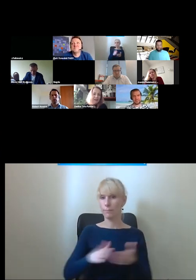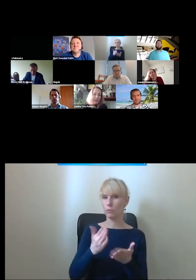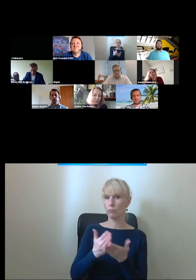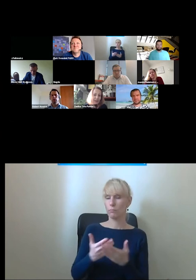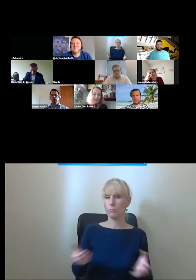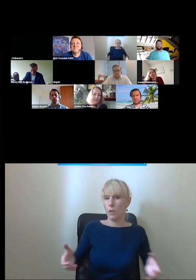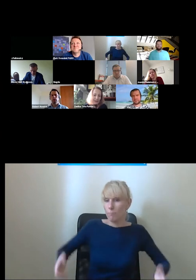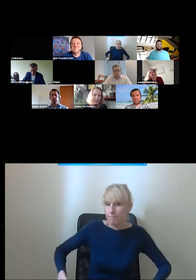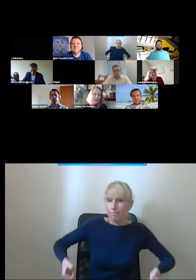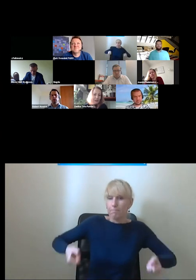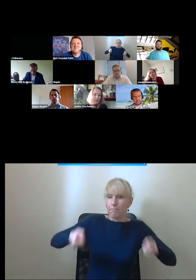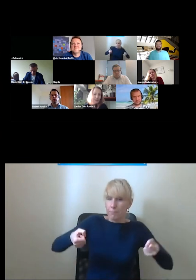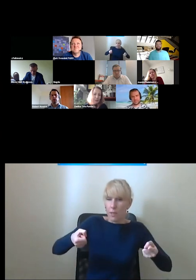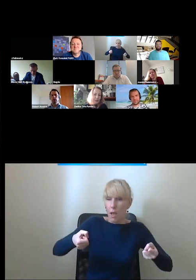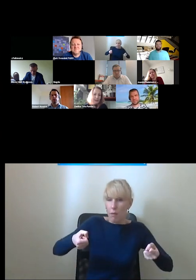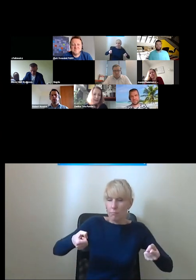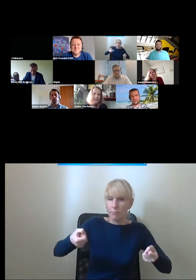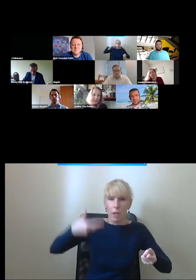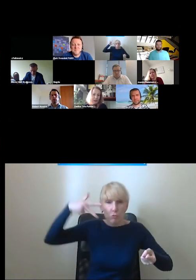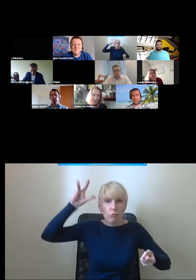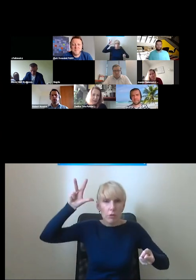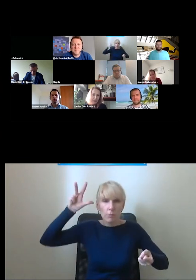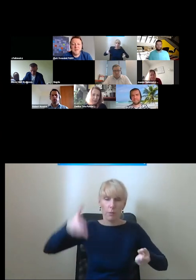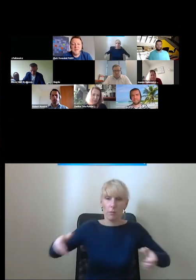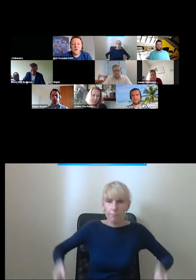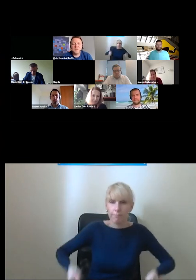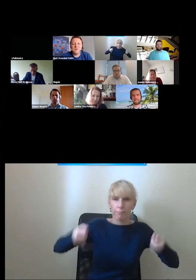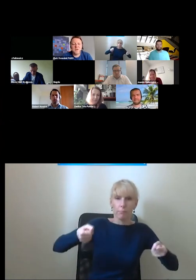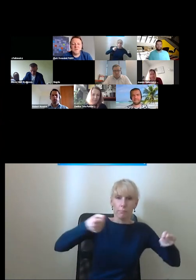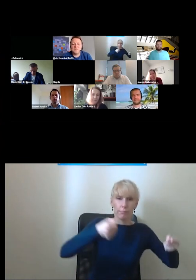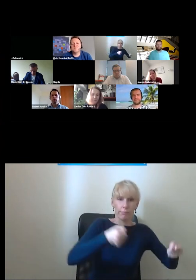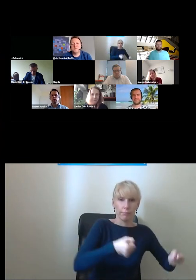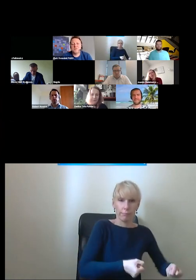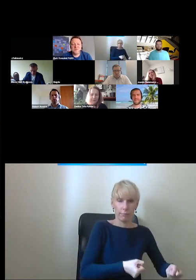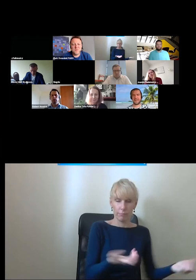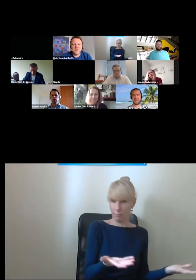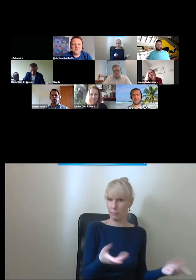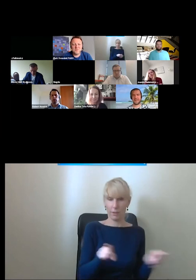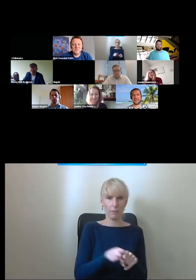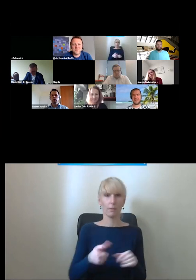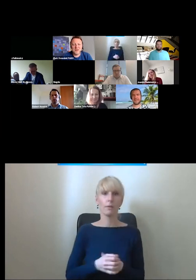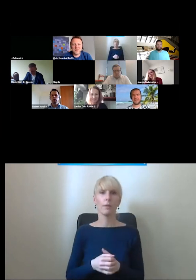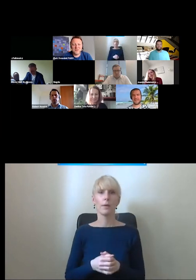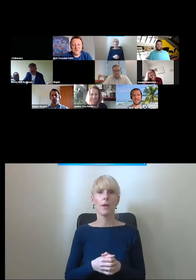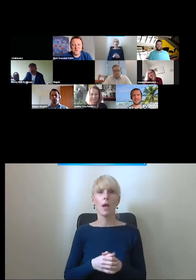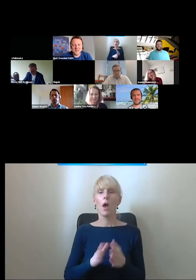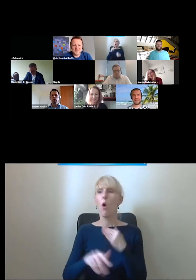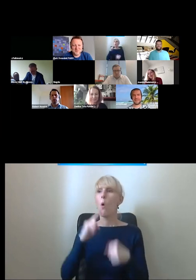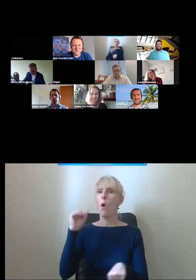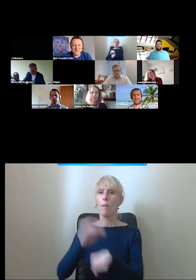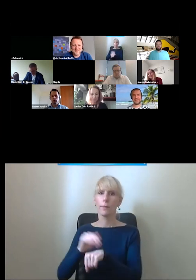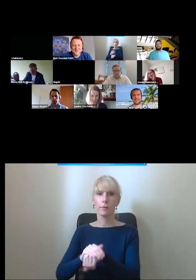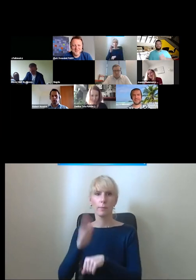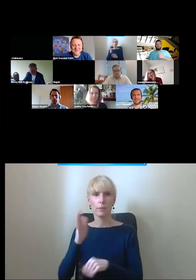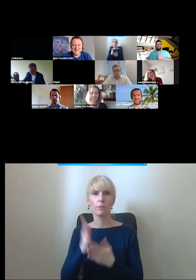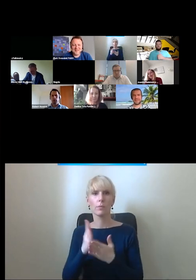natomiast nie jest to sensowne rozwiązanie i nie zawsze się sprawdzi obiecujemy że będziemy mieli osobne spotkanie o ewakuacji